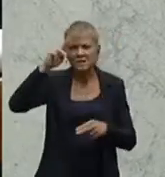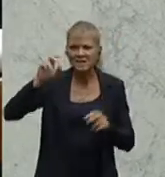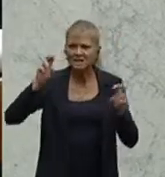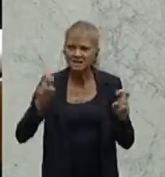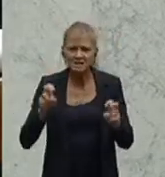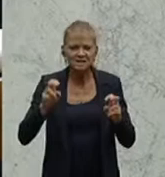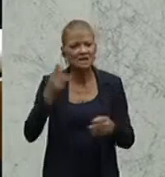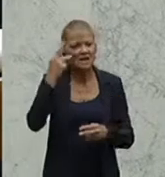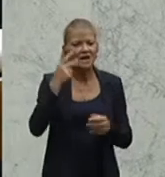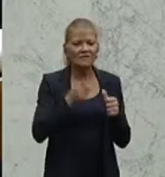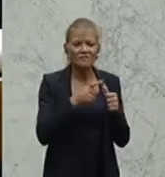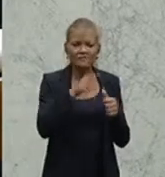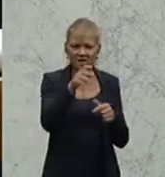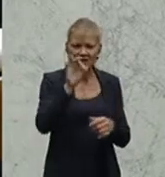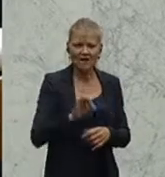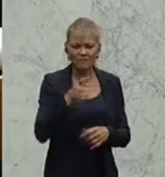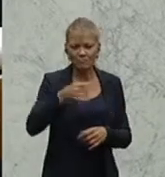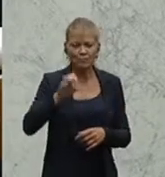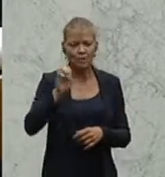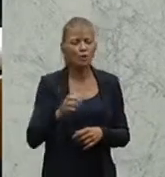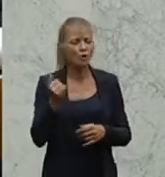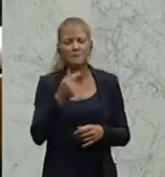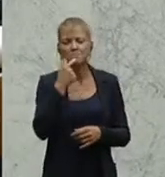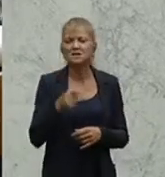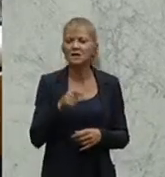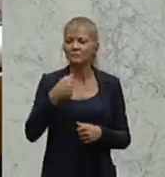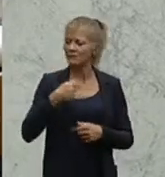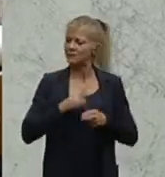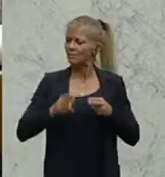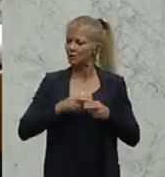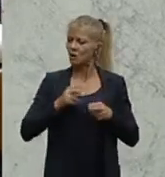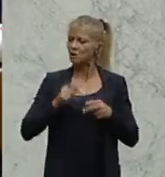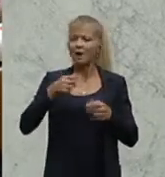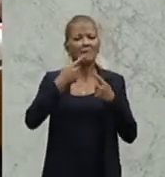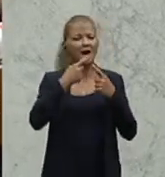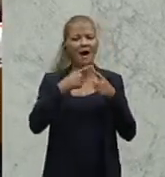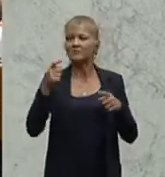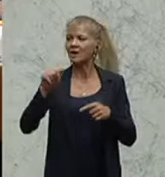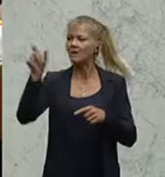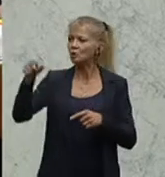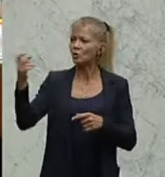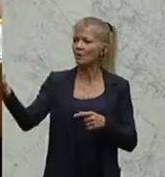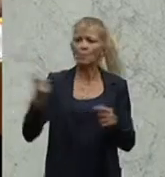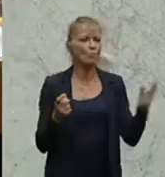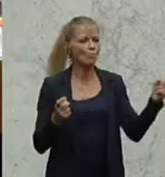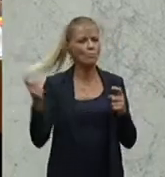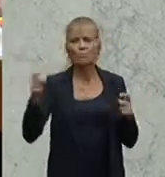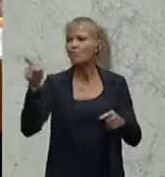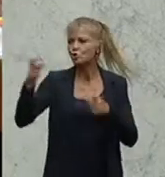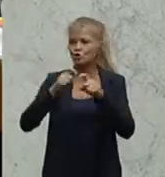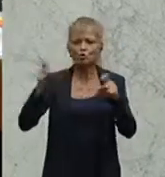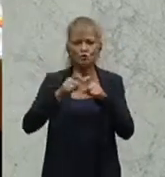hervorziehen und nie selber schuld sein wollen? Ich glaube, dass